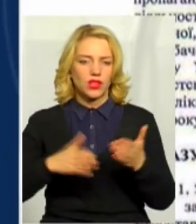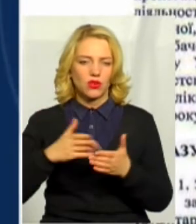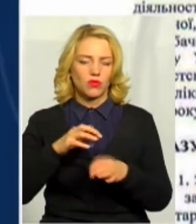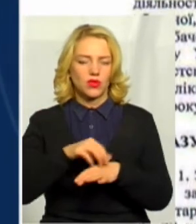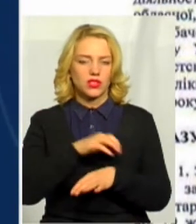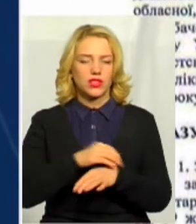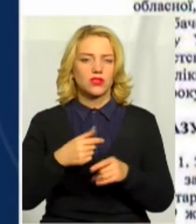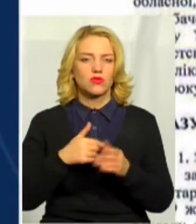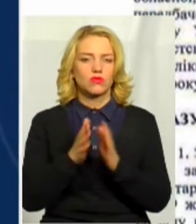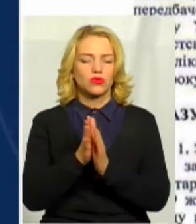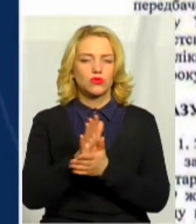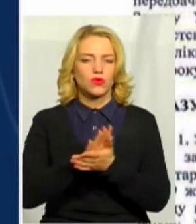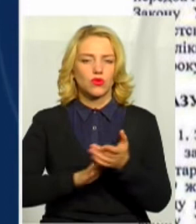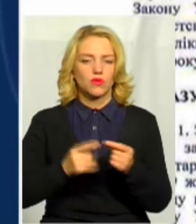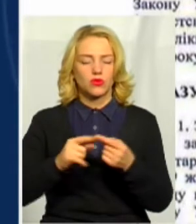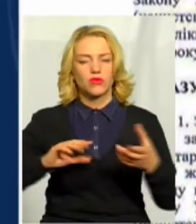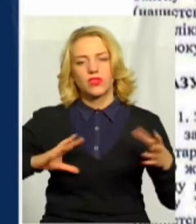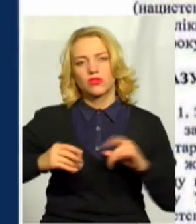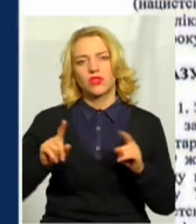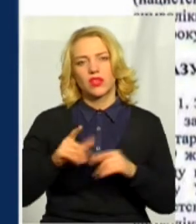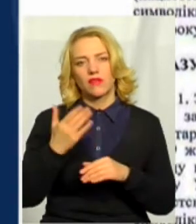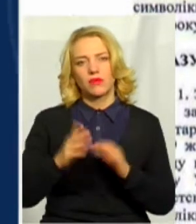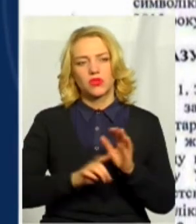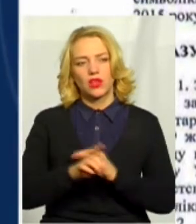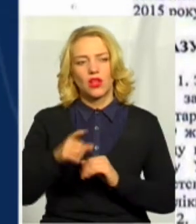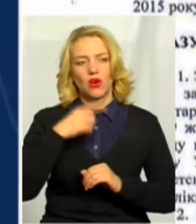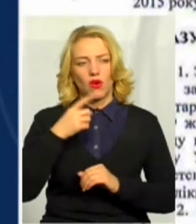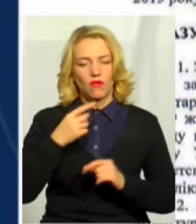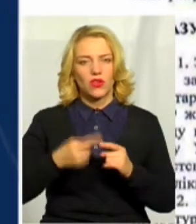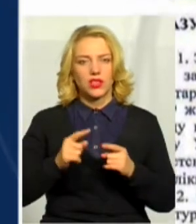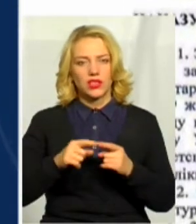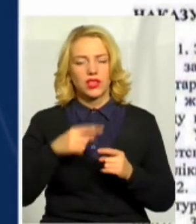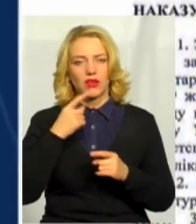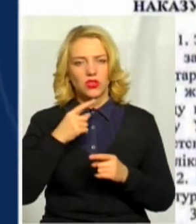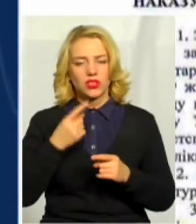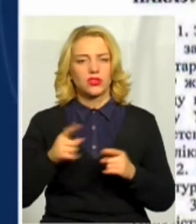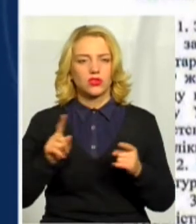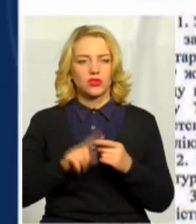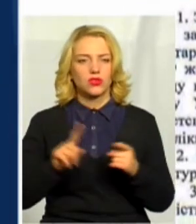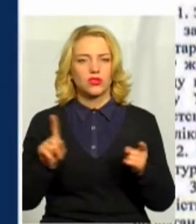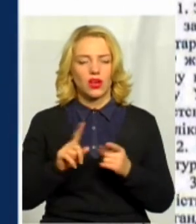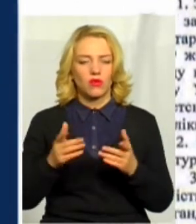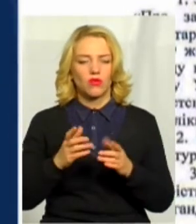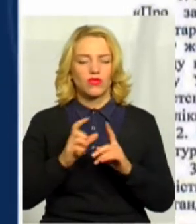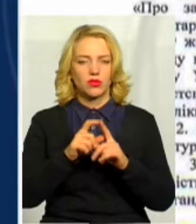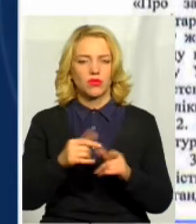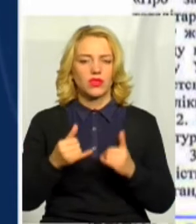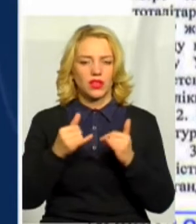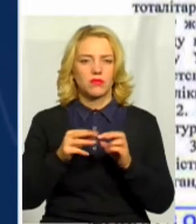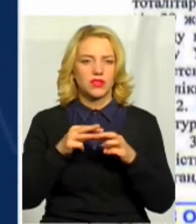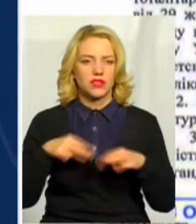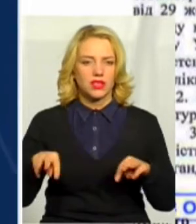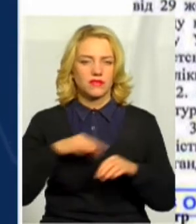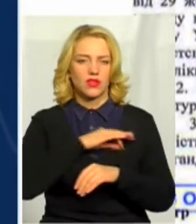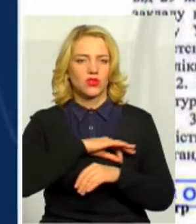про той висновок, про який ви почали говорити. Я дійшла до того, яку відповідь для Міністерства юстиції дав